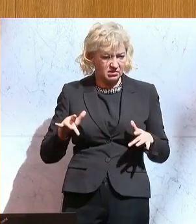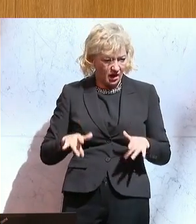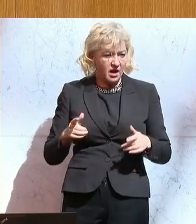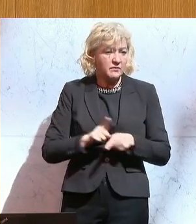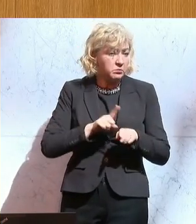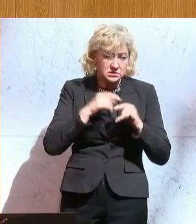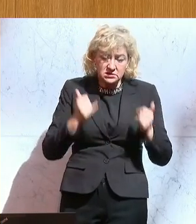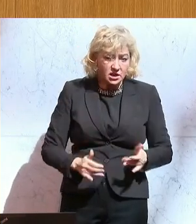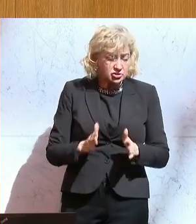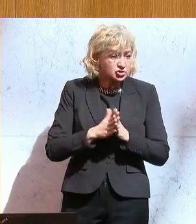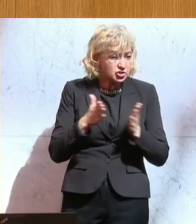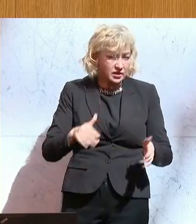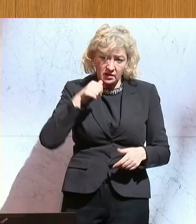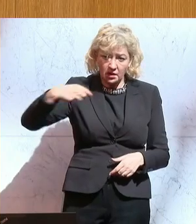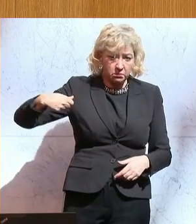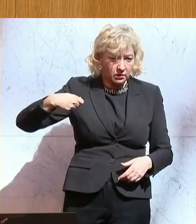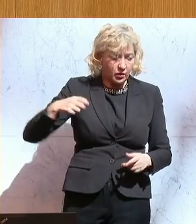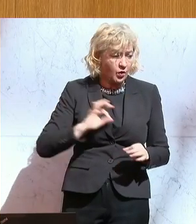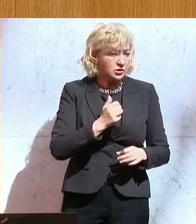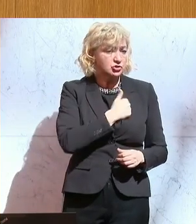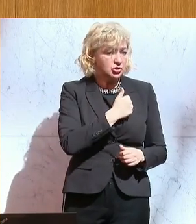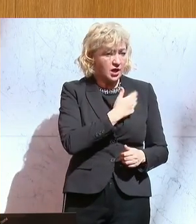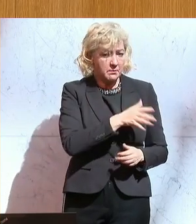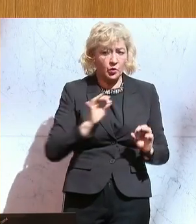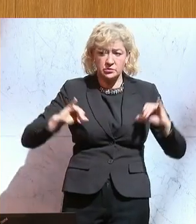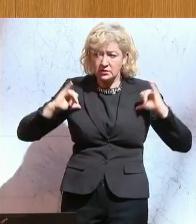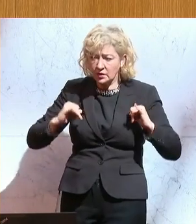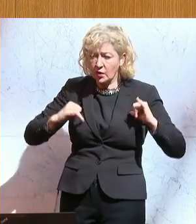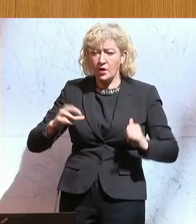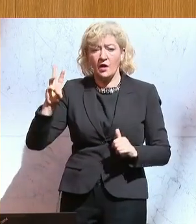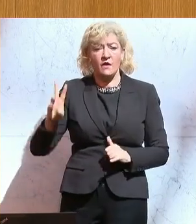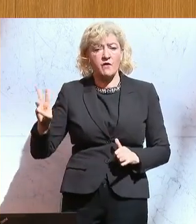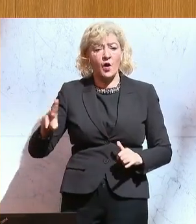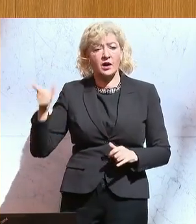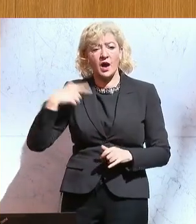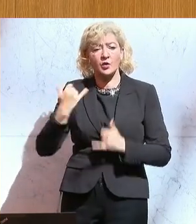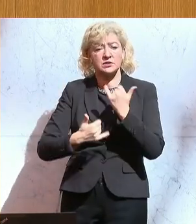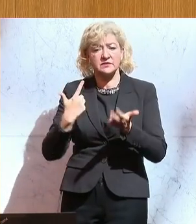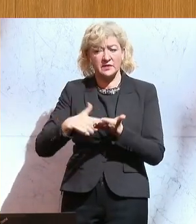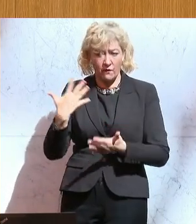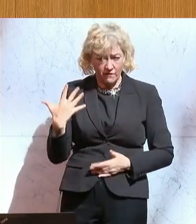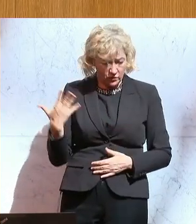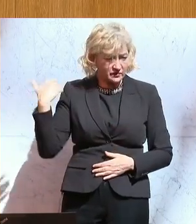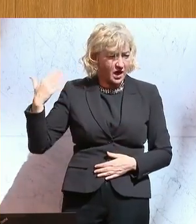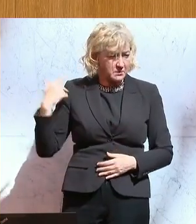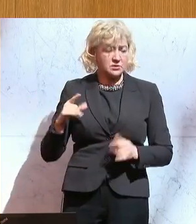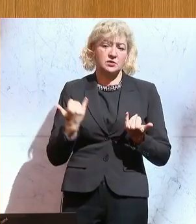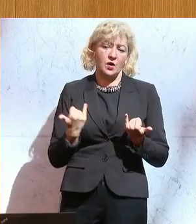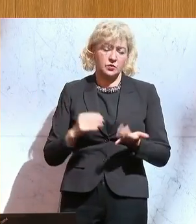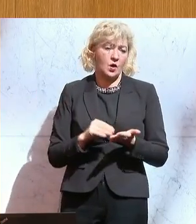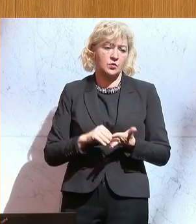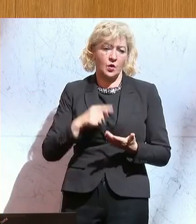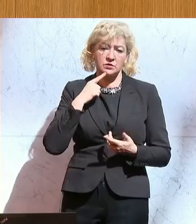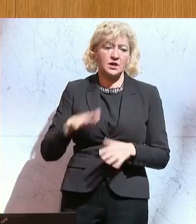Schaden sitzen. Wir haben das Gleiche in der Steiermark. Ich darf auf Tirol, auf Wörgl aus dem Jahr 2005 verweisen, wo man heute noch auf die